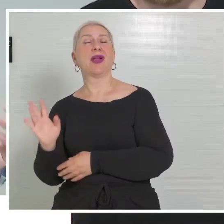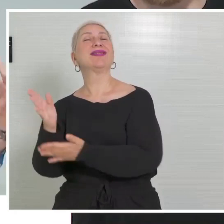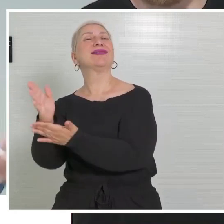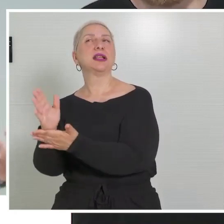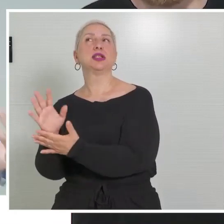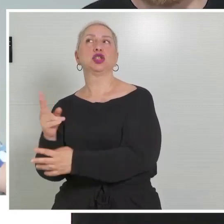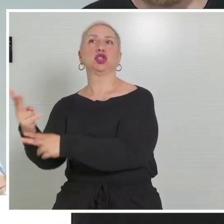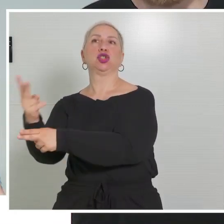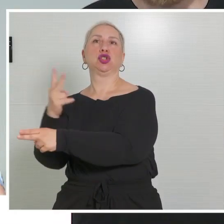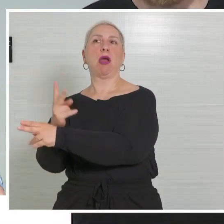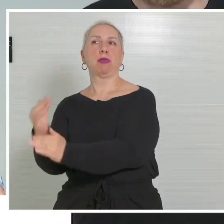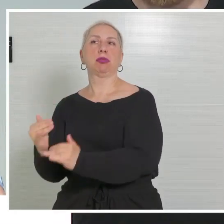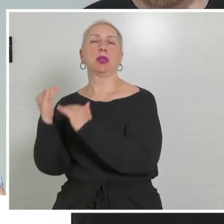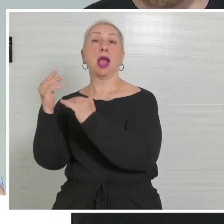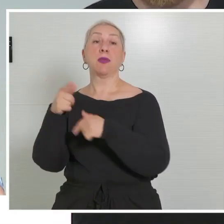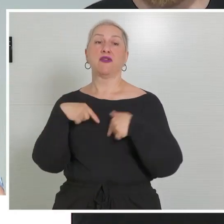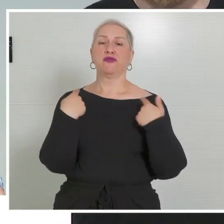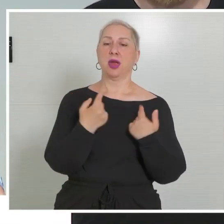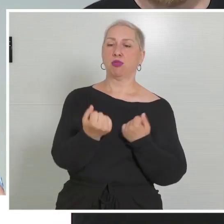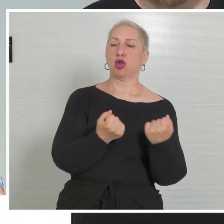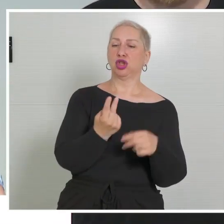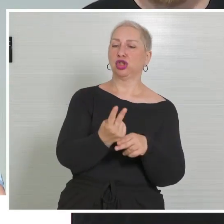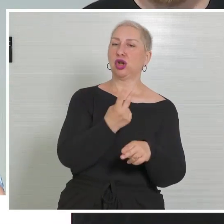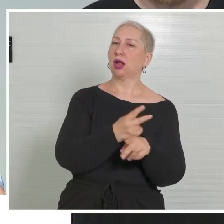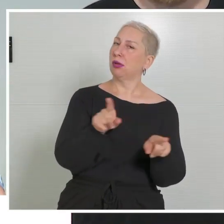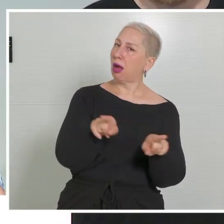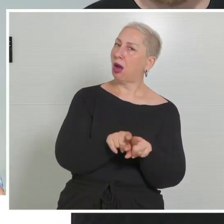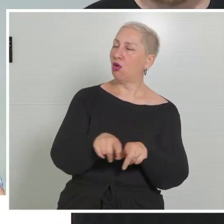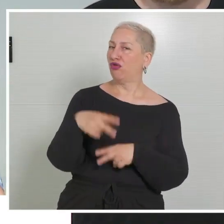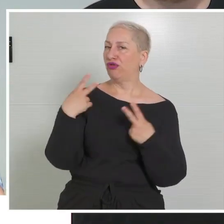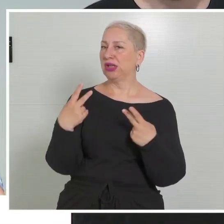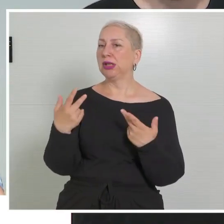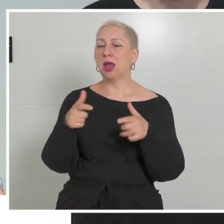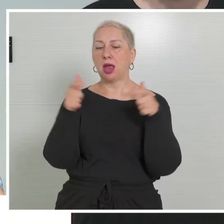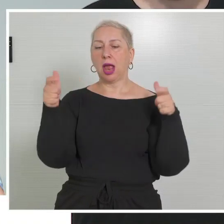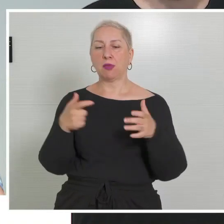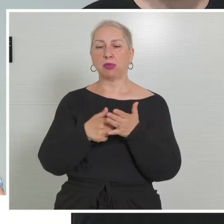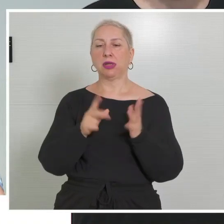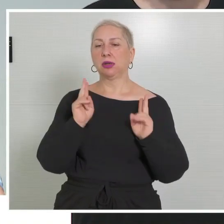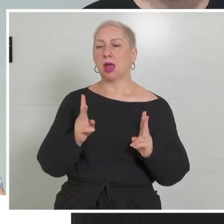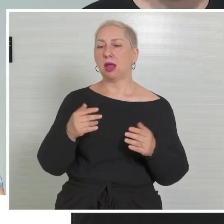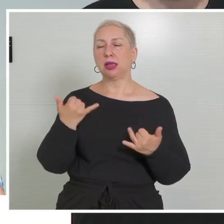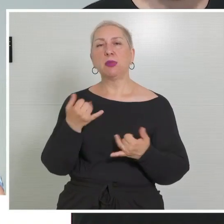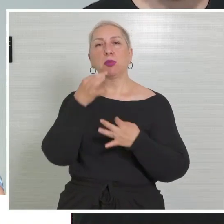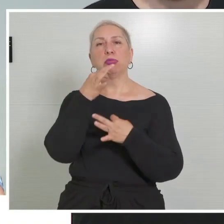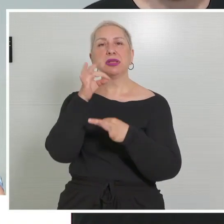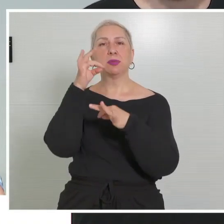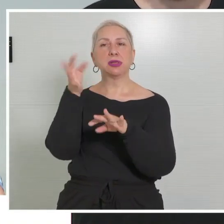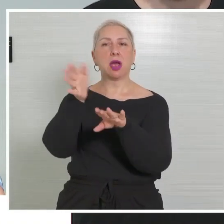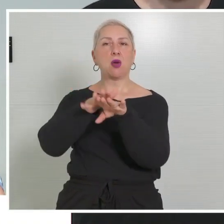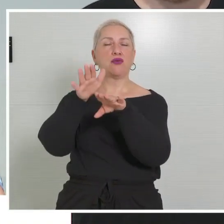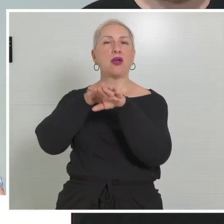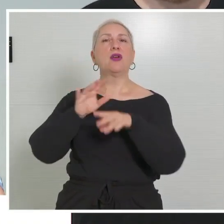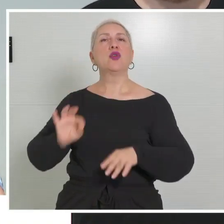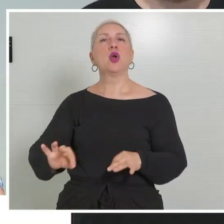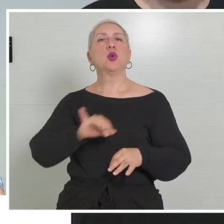uns als Politik, als Staat genauso wichtig, dass wir die Rahmenbedingungen stetig verbessern können und auch diese Chancen für